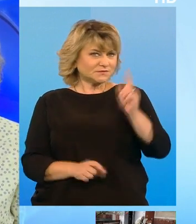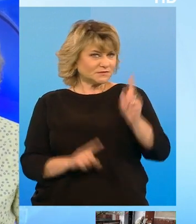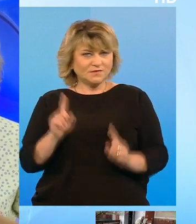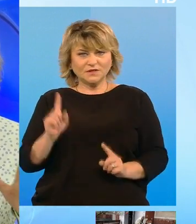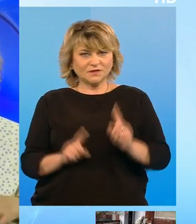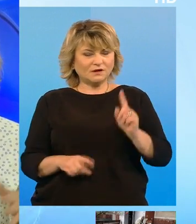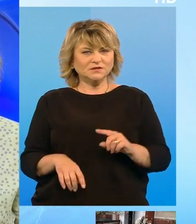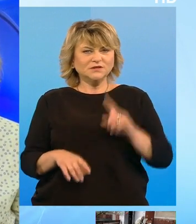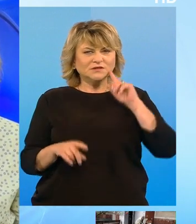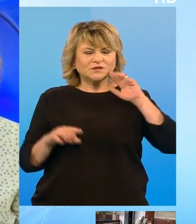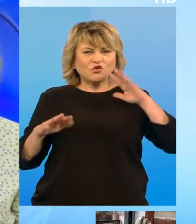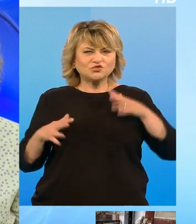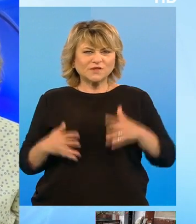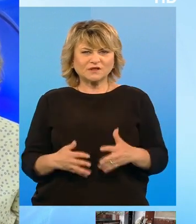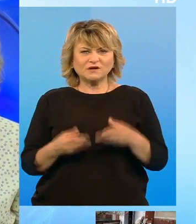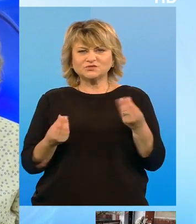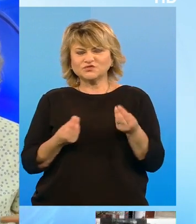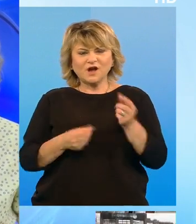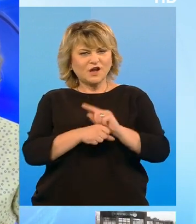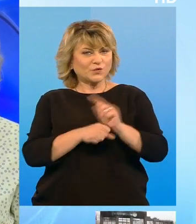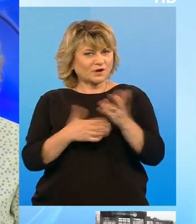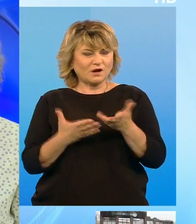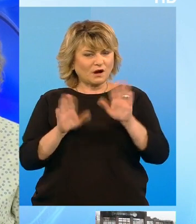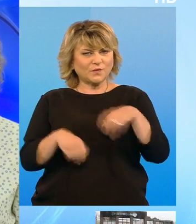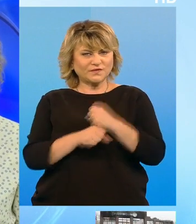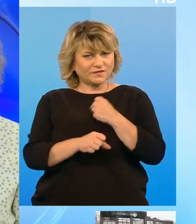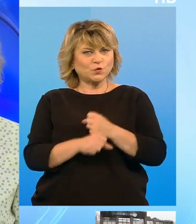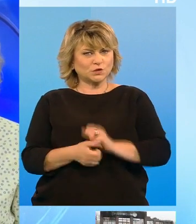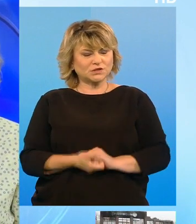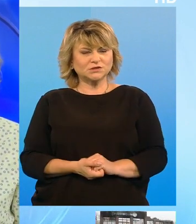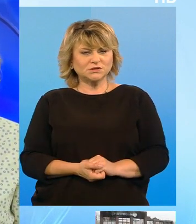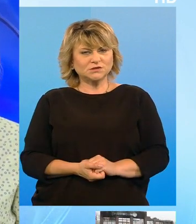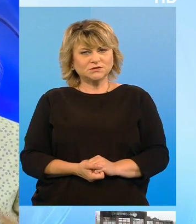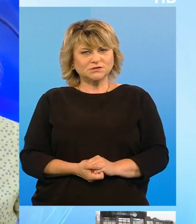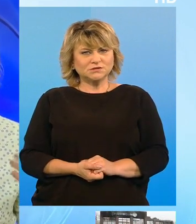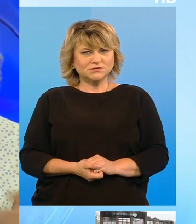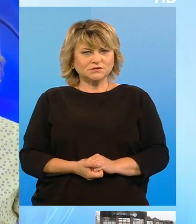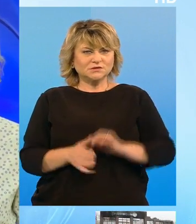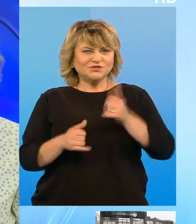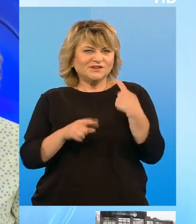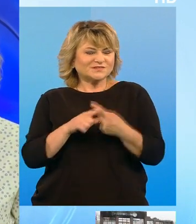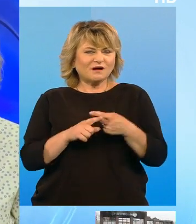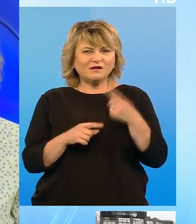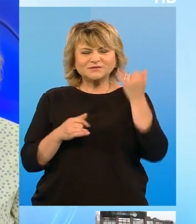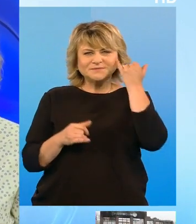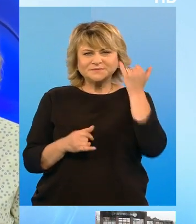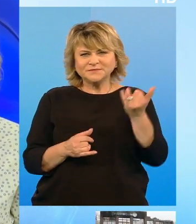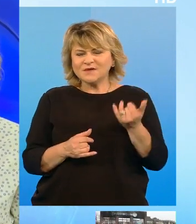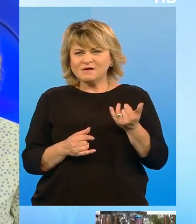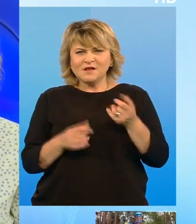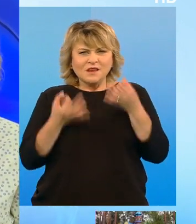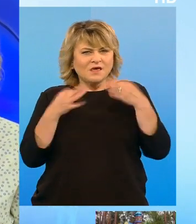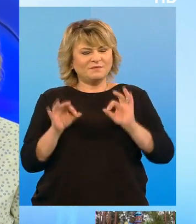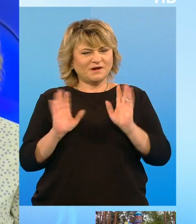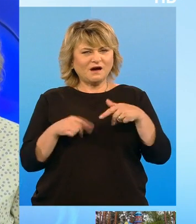se concentrează pentru lucrul pe care l-au de făcut și își lasă imaginația liberă pentru că e nevoie